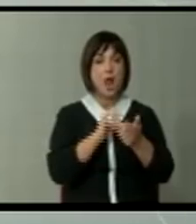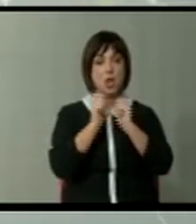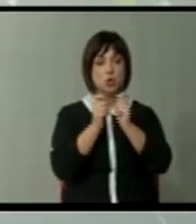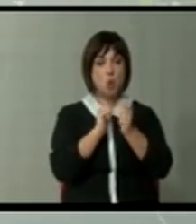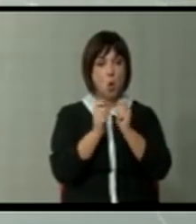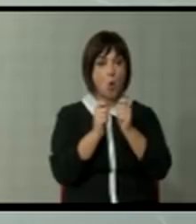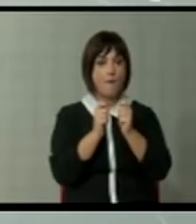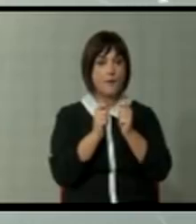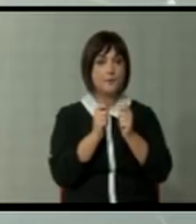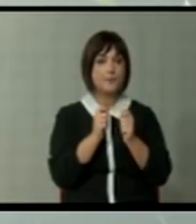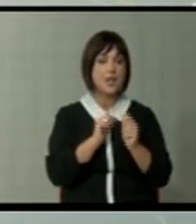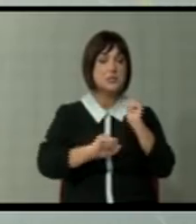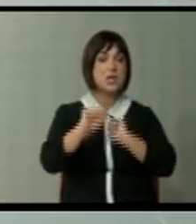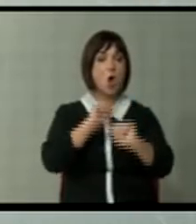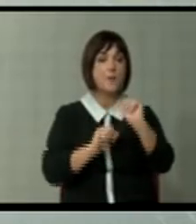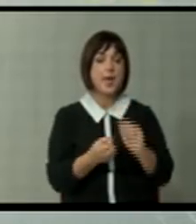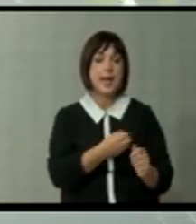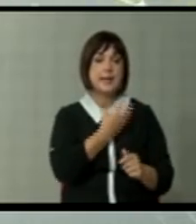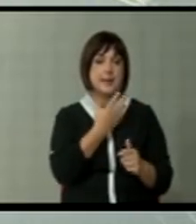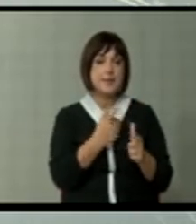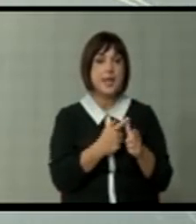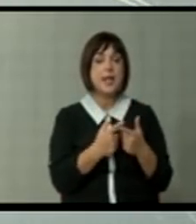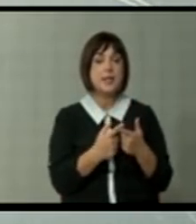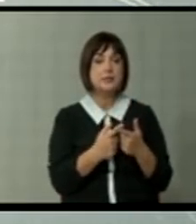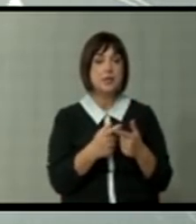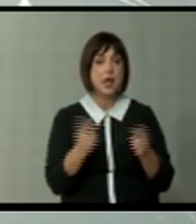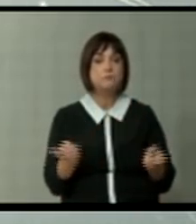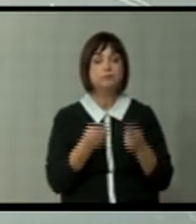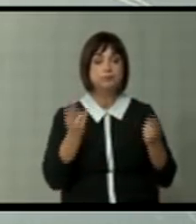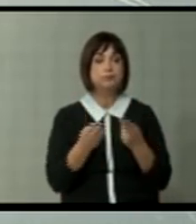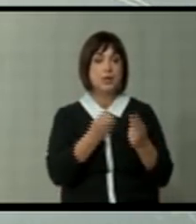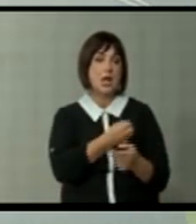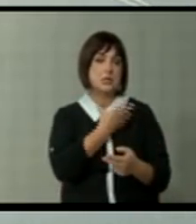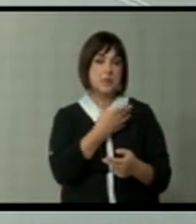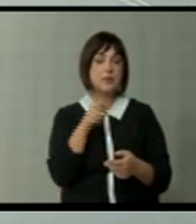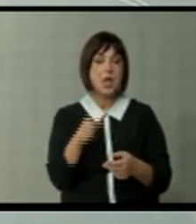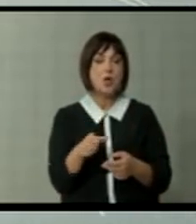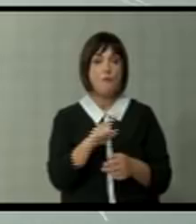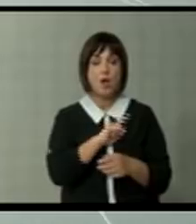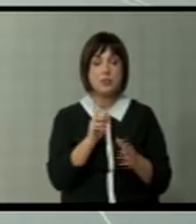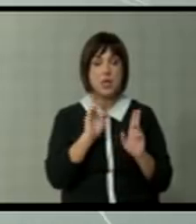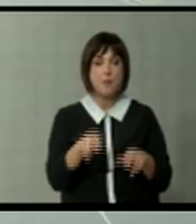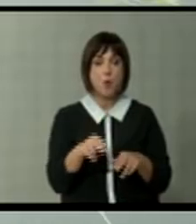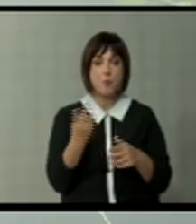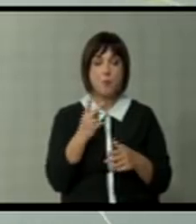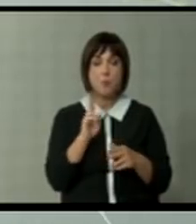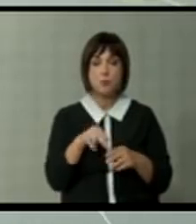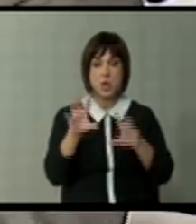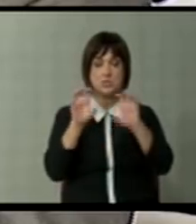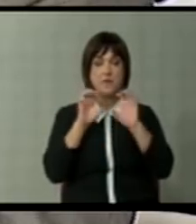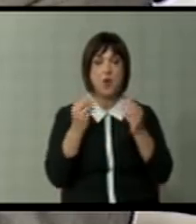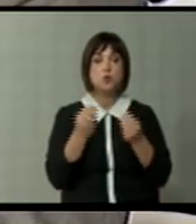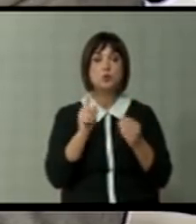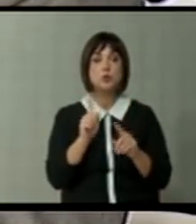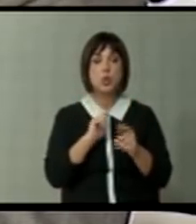одбрана на криминалот или за гонење на криминалот? Тоа никак не можам да го сватам,